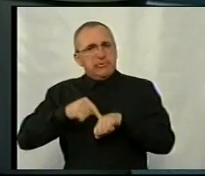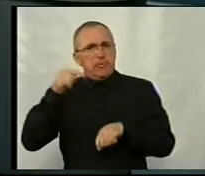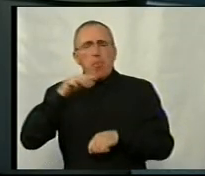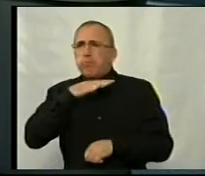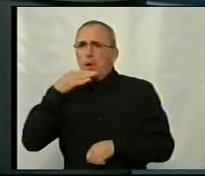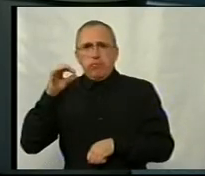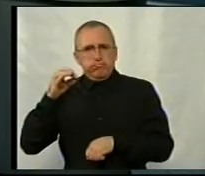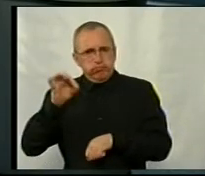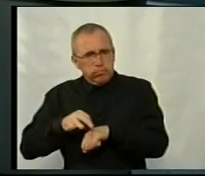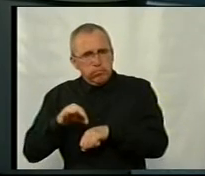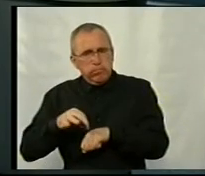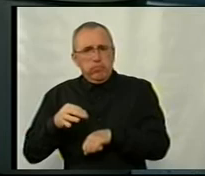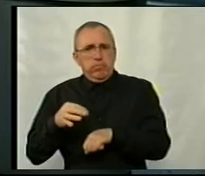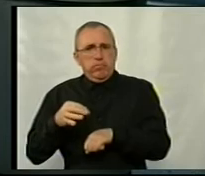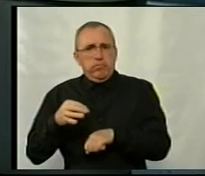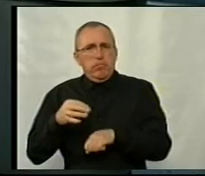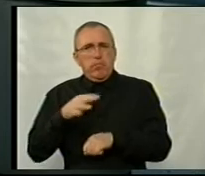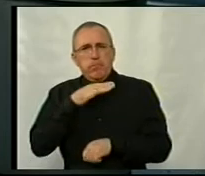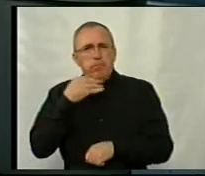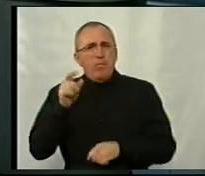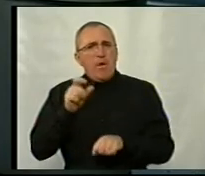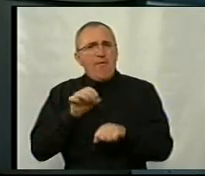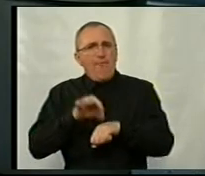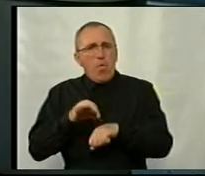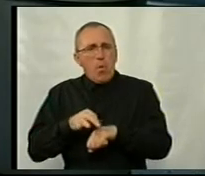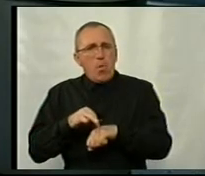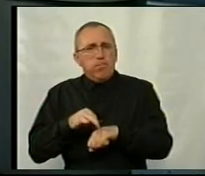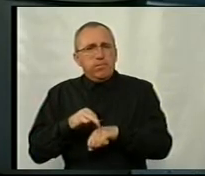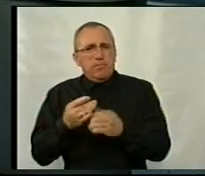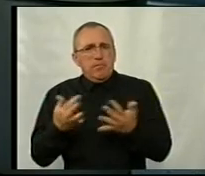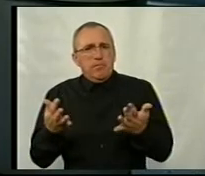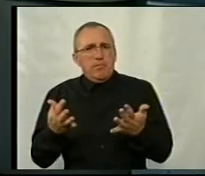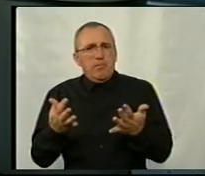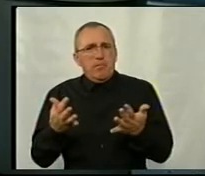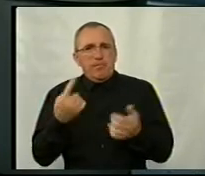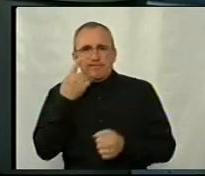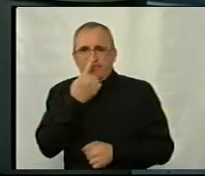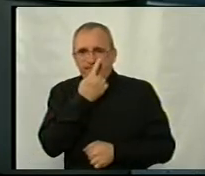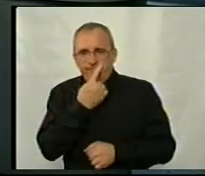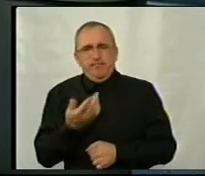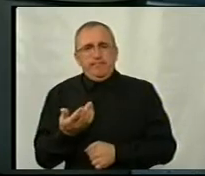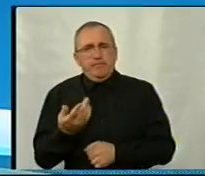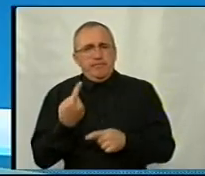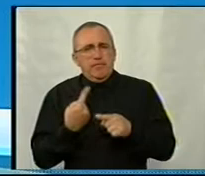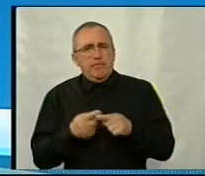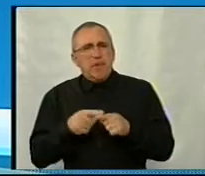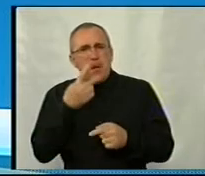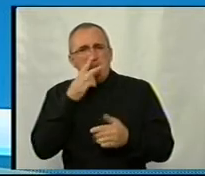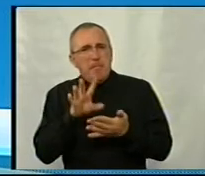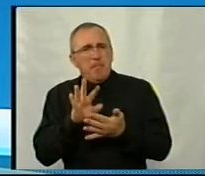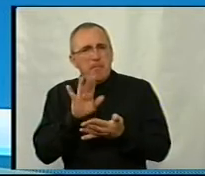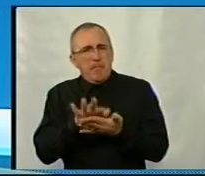Дуже багато хвороб офтальмологічних. А це, перепрошую,